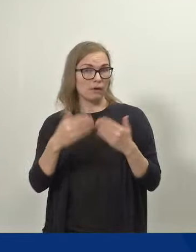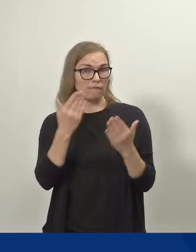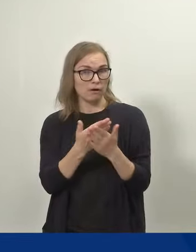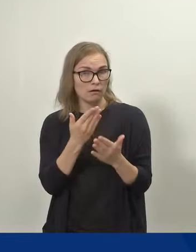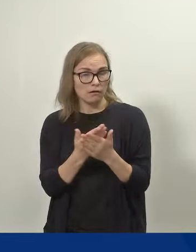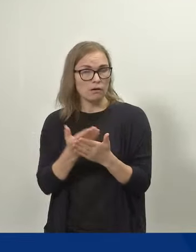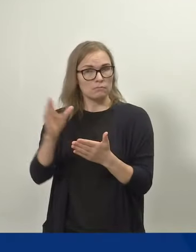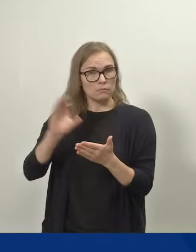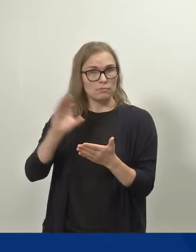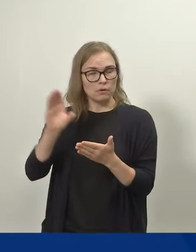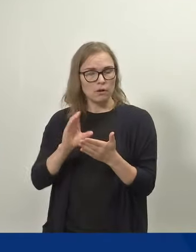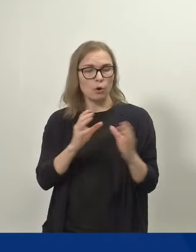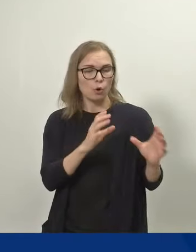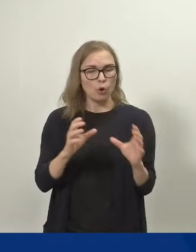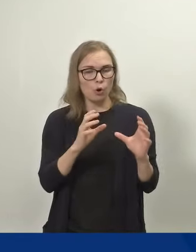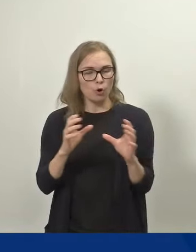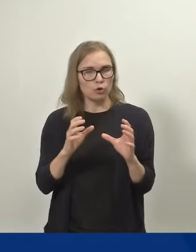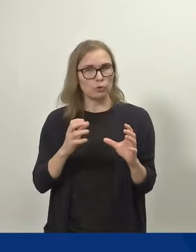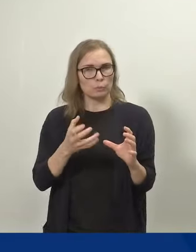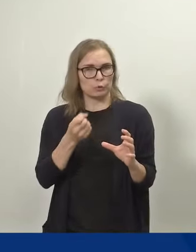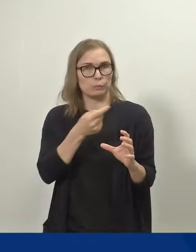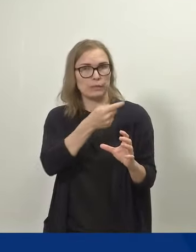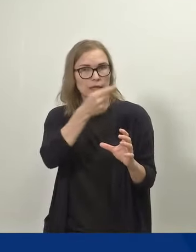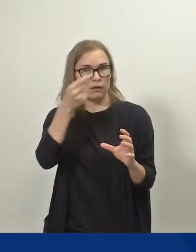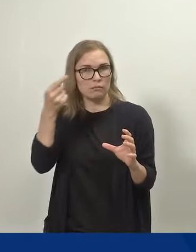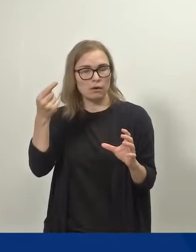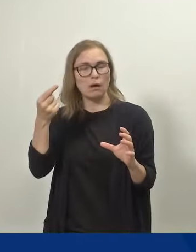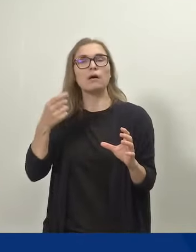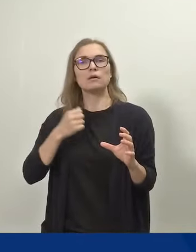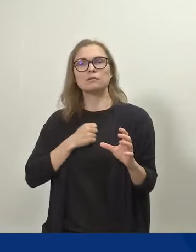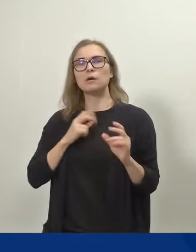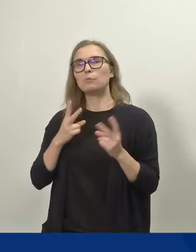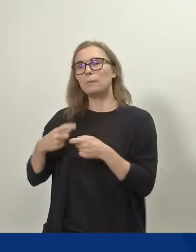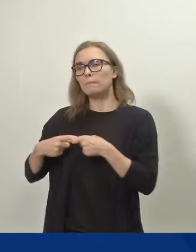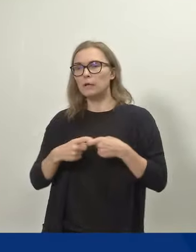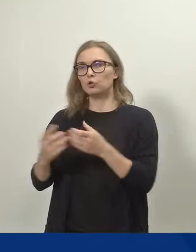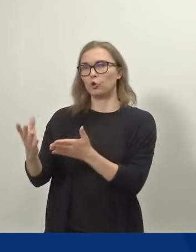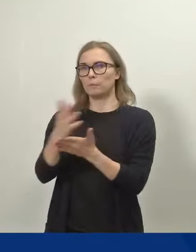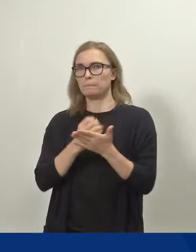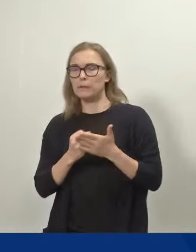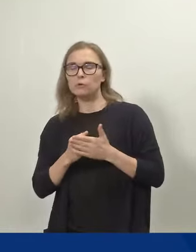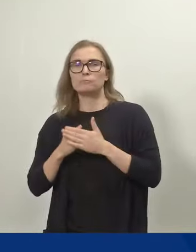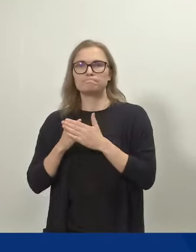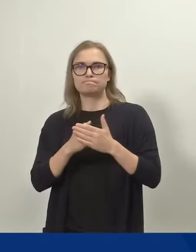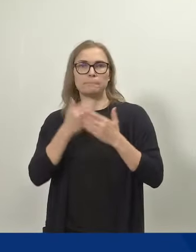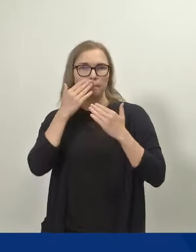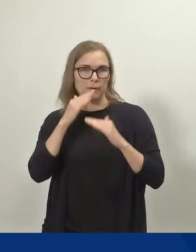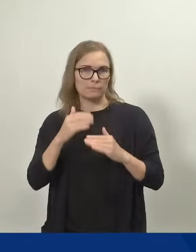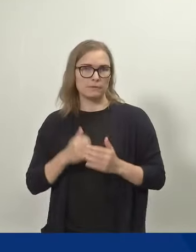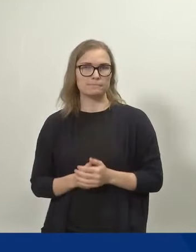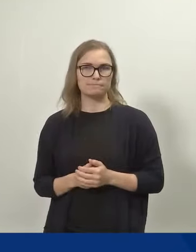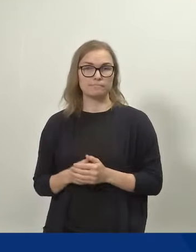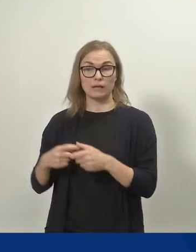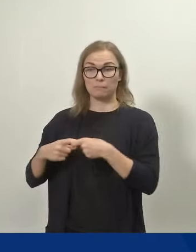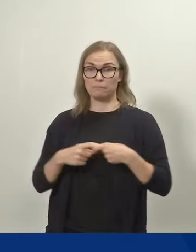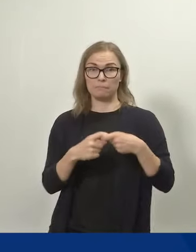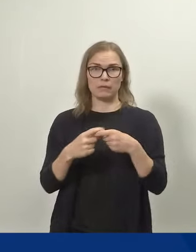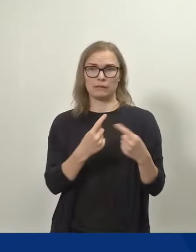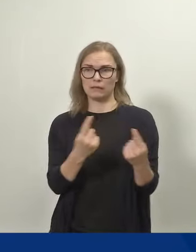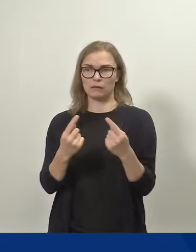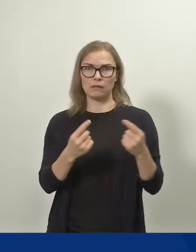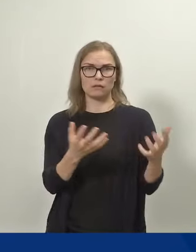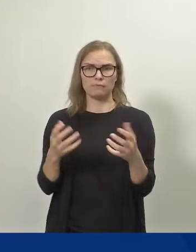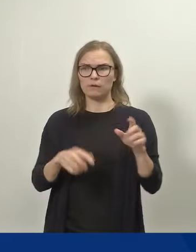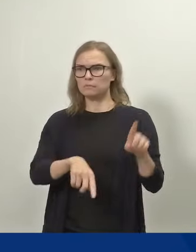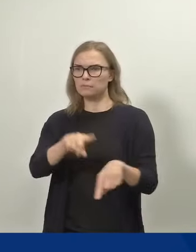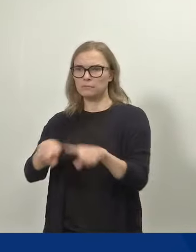tapahtuvan lapsen hoitoajan ja se vahvistaa perheiden toimeentuloa. Perheiden erilaiset tilanteet ja tarpeet on huomioitu